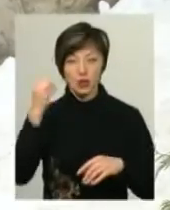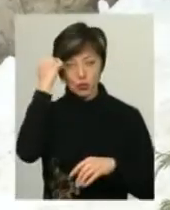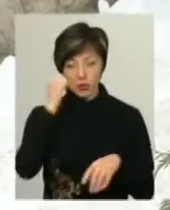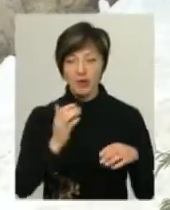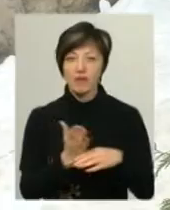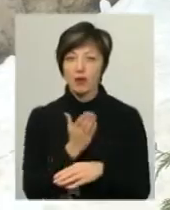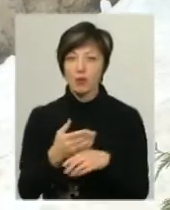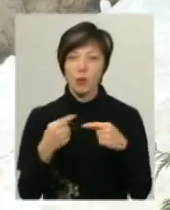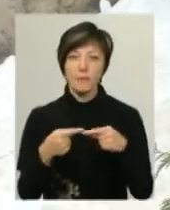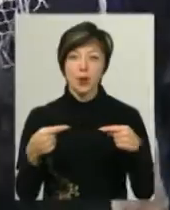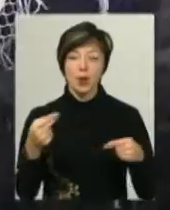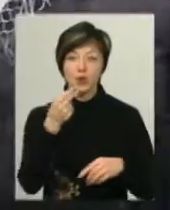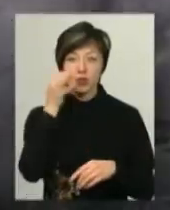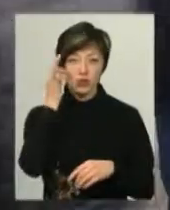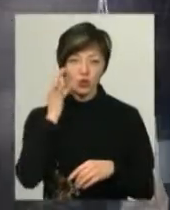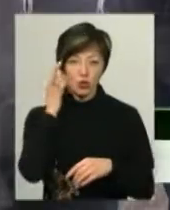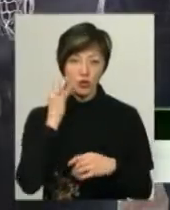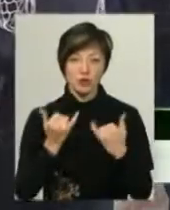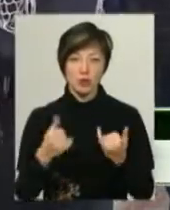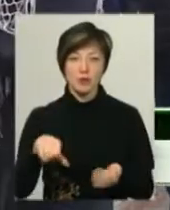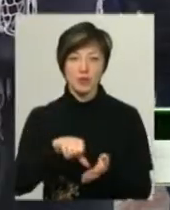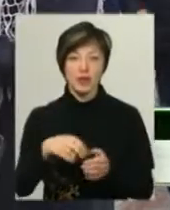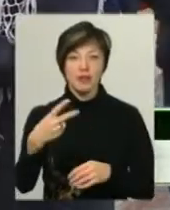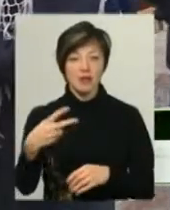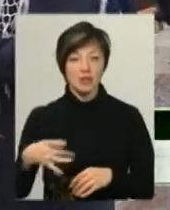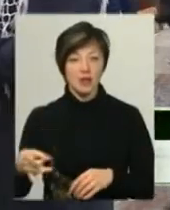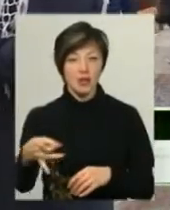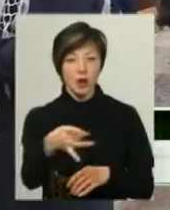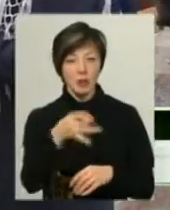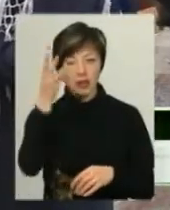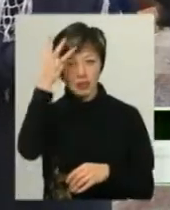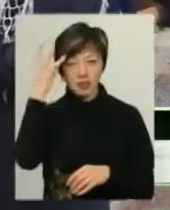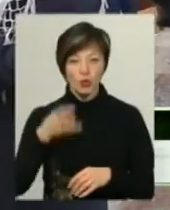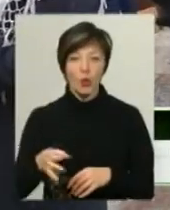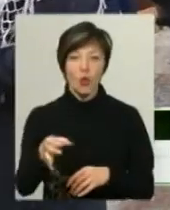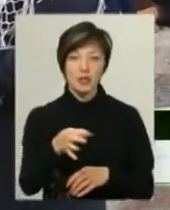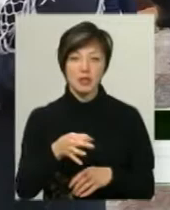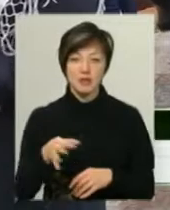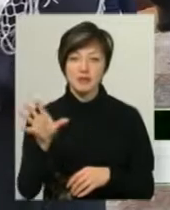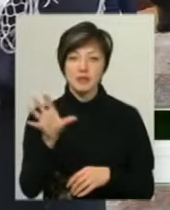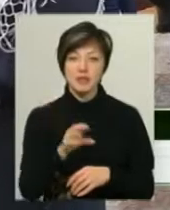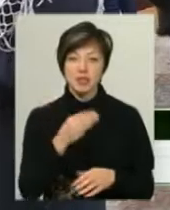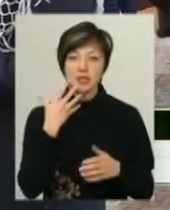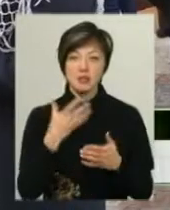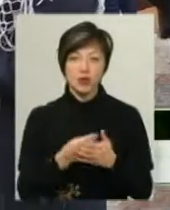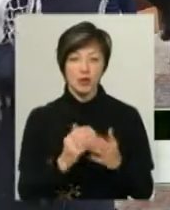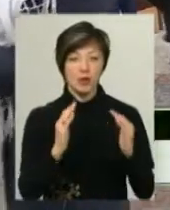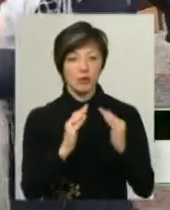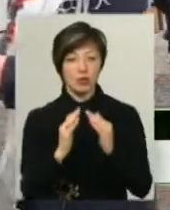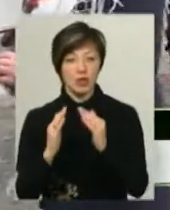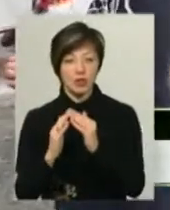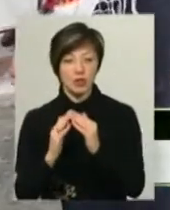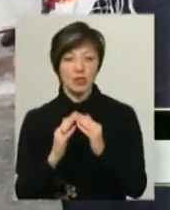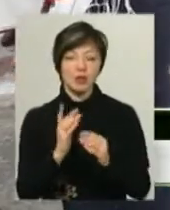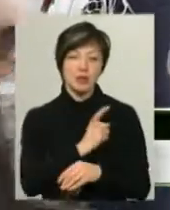вироби, продукти та солодощі. Сьогодні присутні 20 районів Хмельницької області, вони всі зі своїми будиночками,